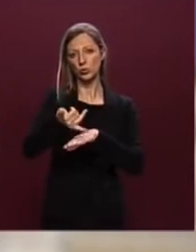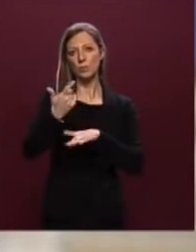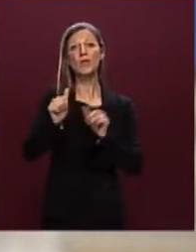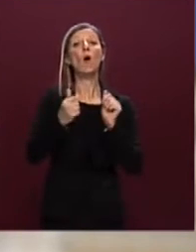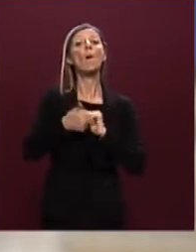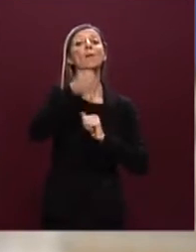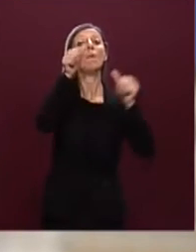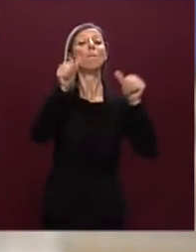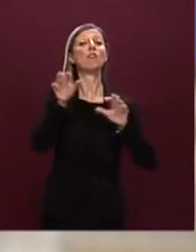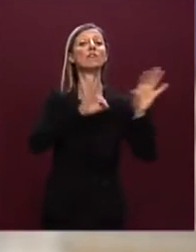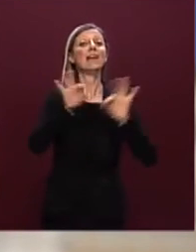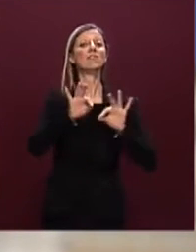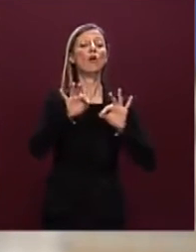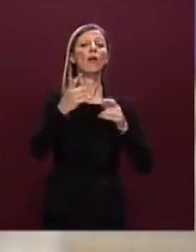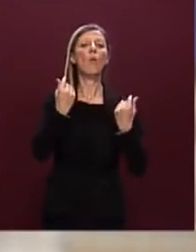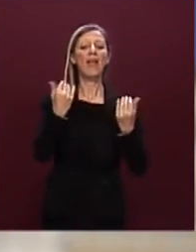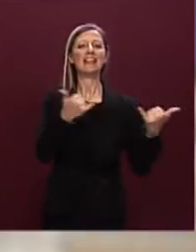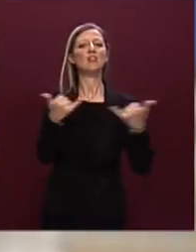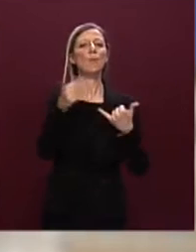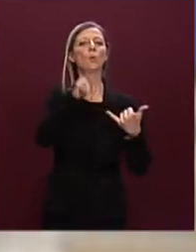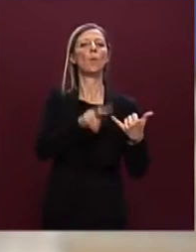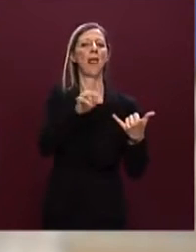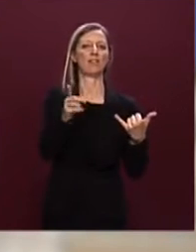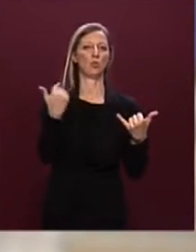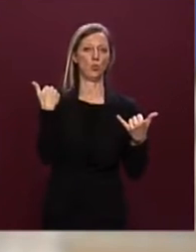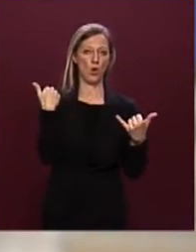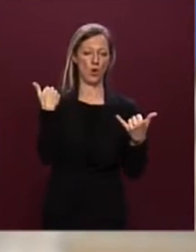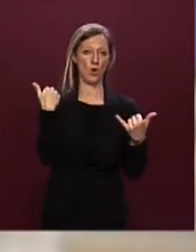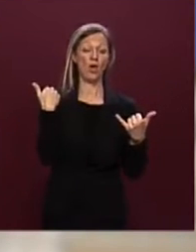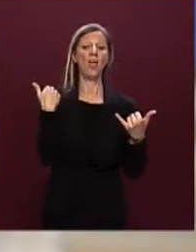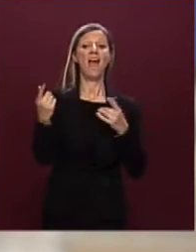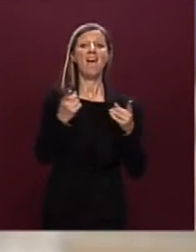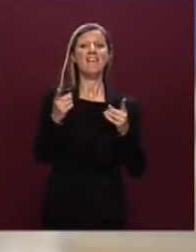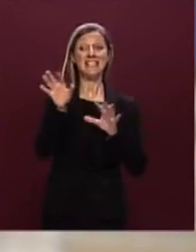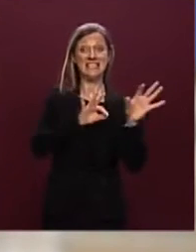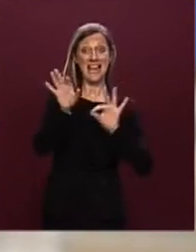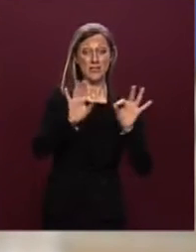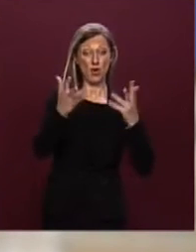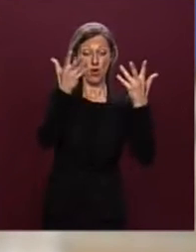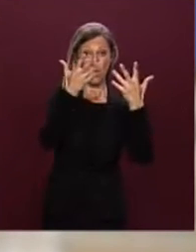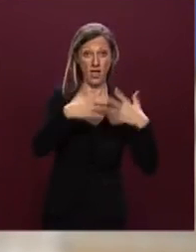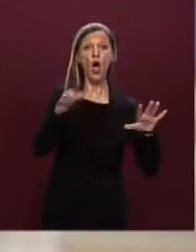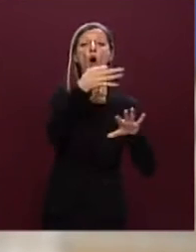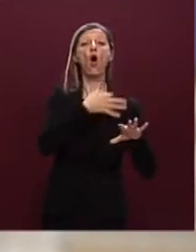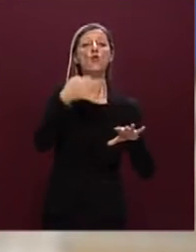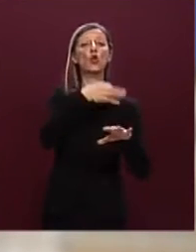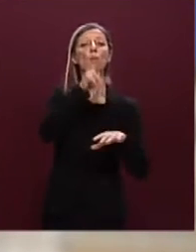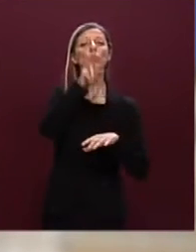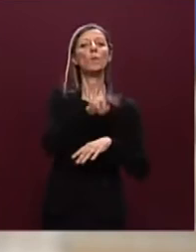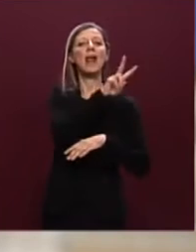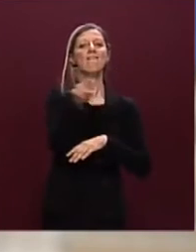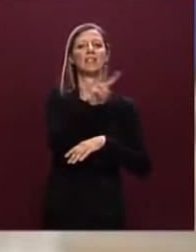bando di selezione è stato pubblicato a dicembre del 2021 la fase di selezione si è conclusa a ottobre del